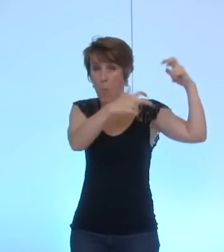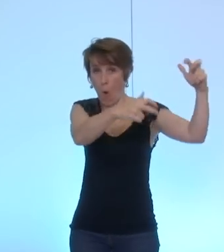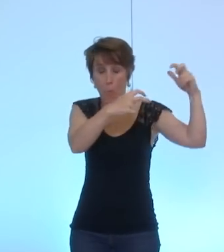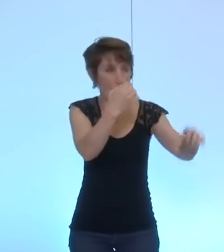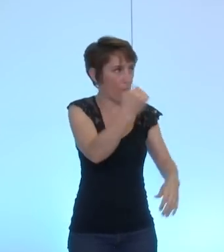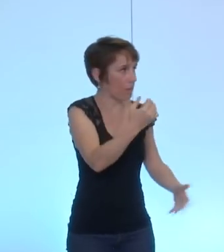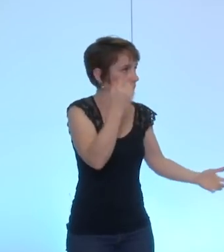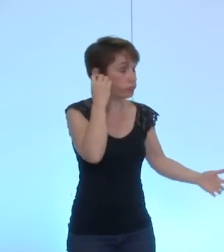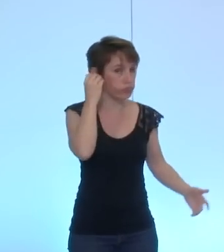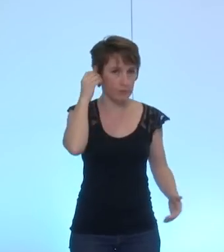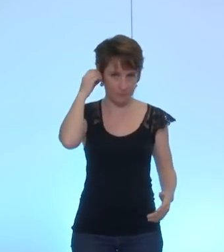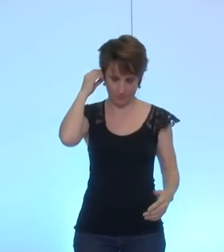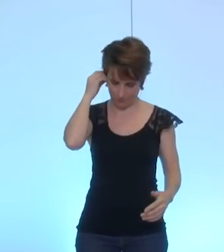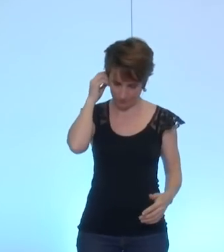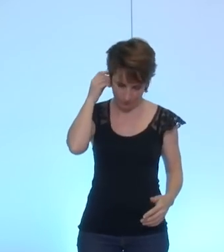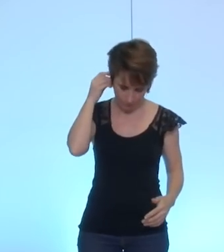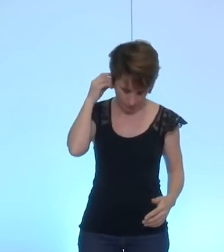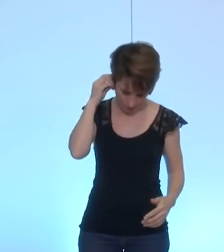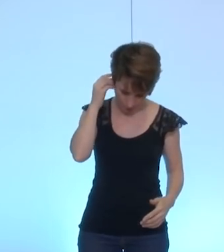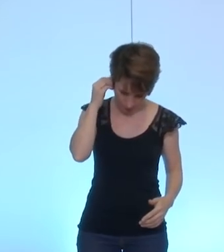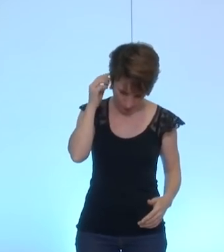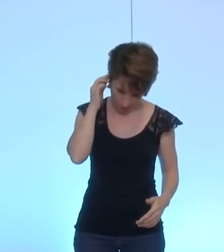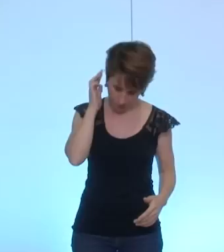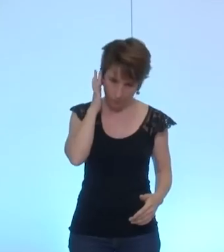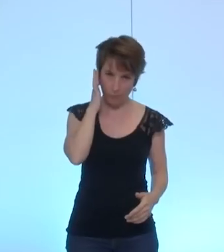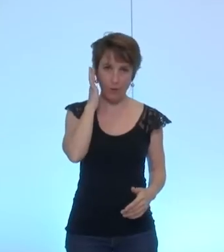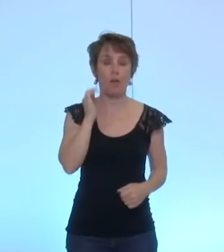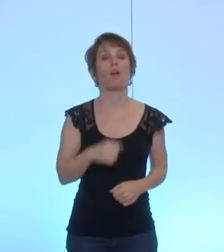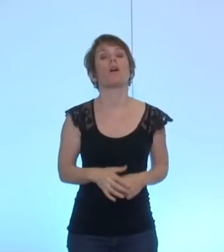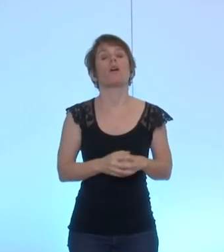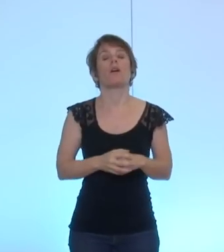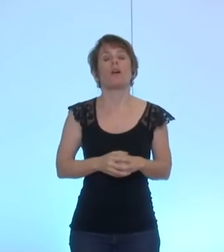Deuxièmement, que les emplois, quand ils sont créés,